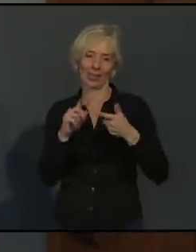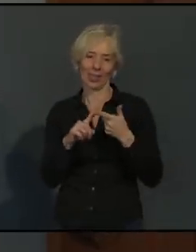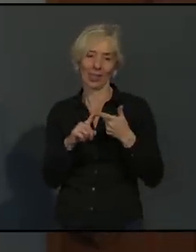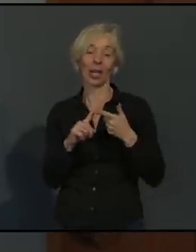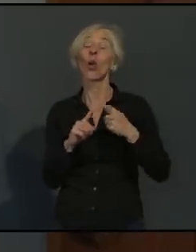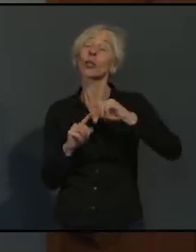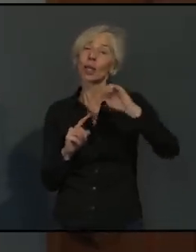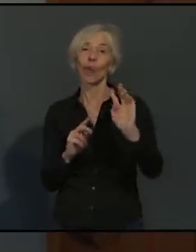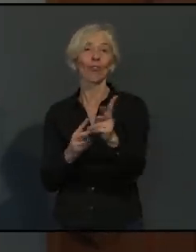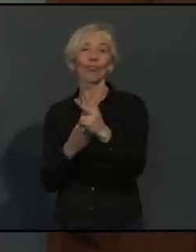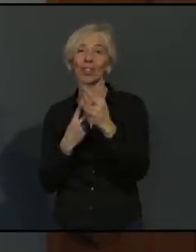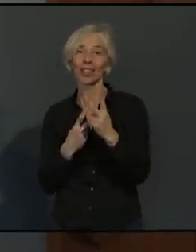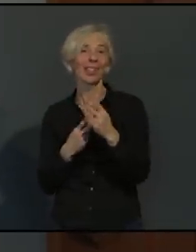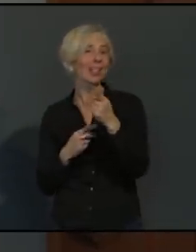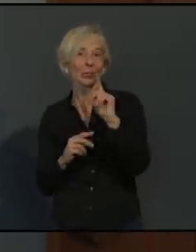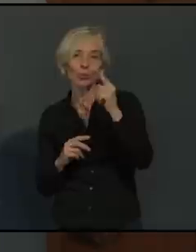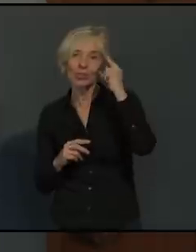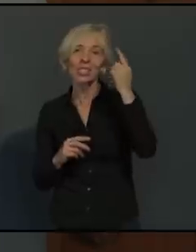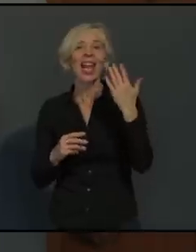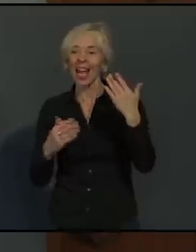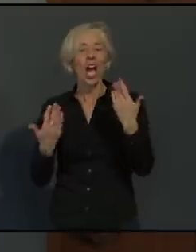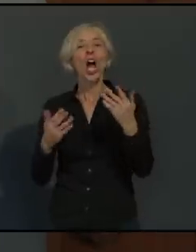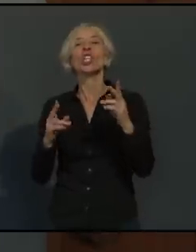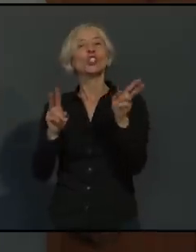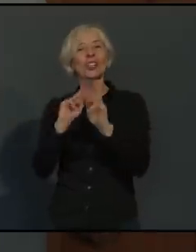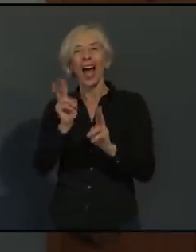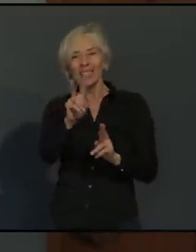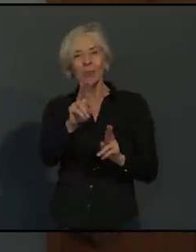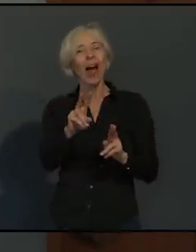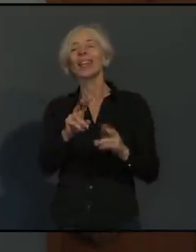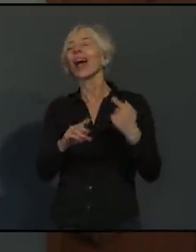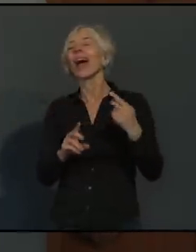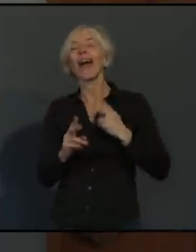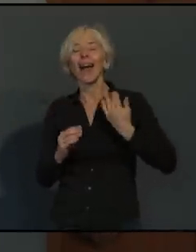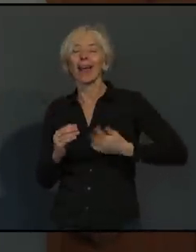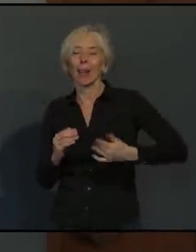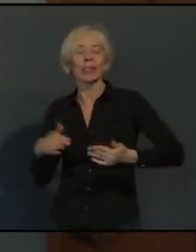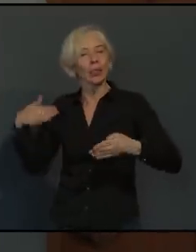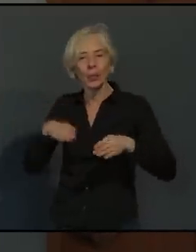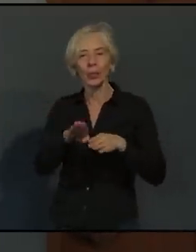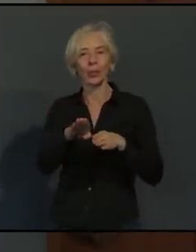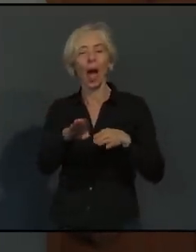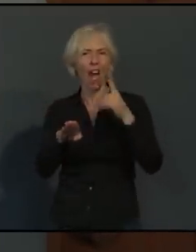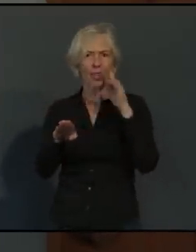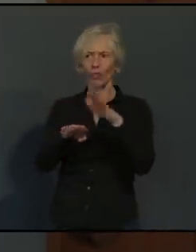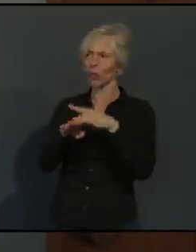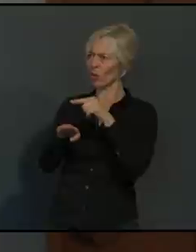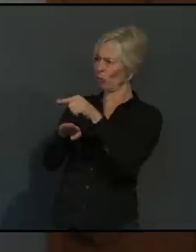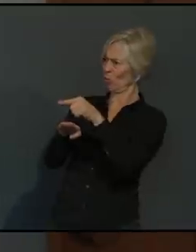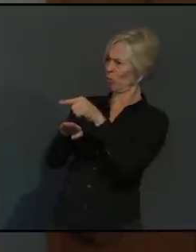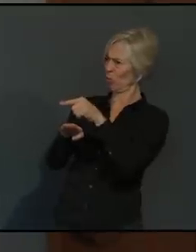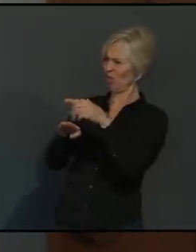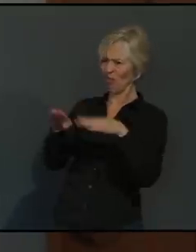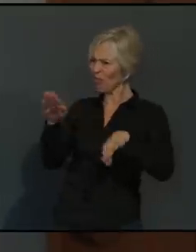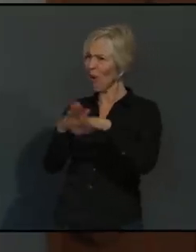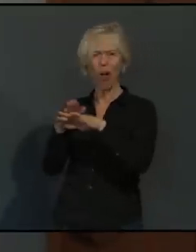dass also durchaus einmal eine Straßenbahn, die einem zu voll erscheint, vorbeiziehen lassen kann. Also die nächste ist in zwei, drei Minuten